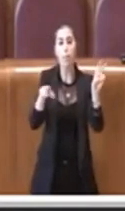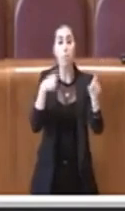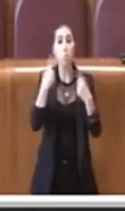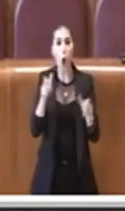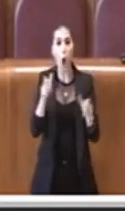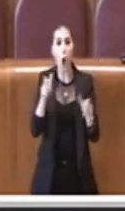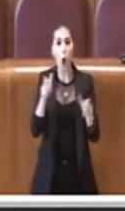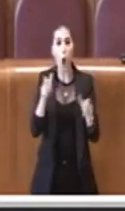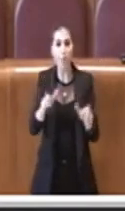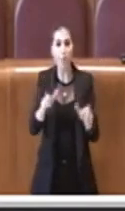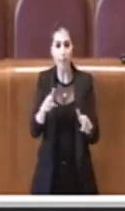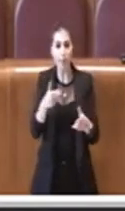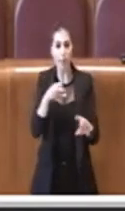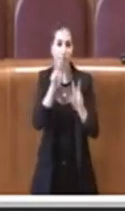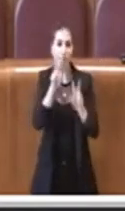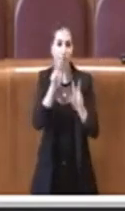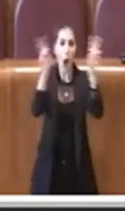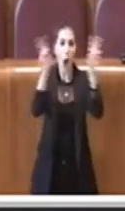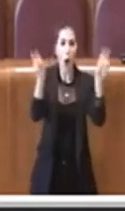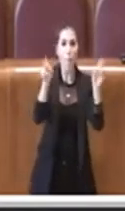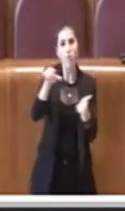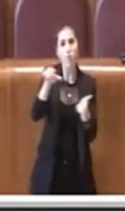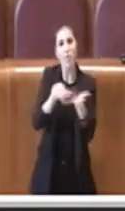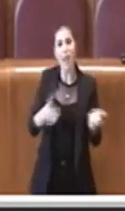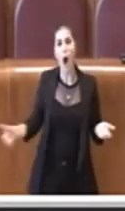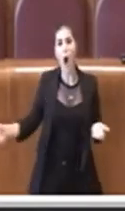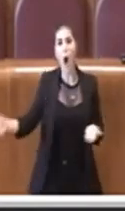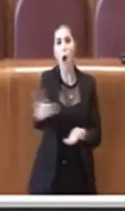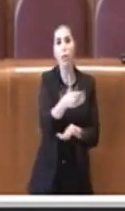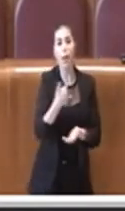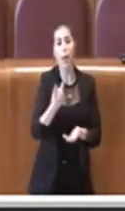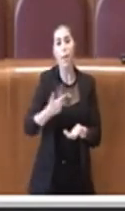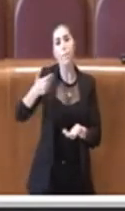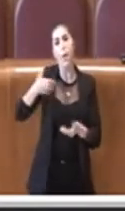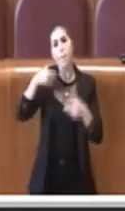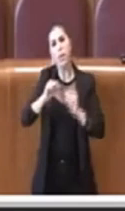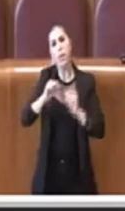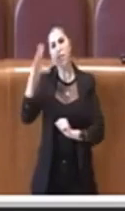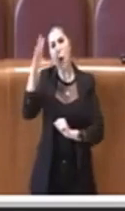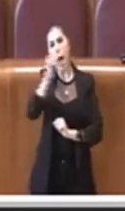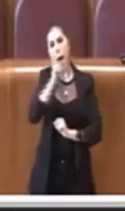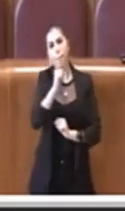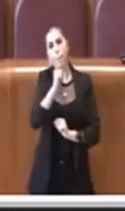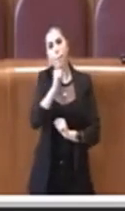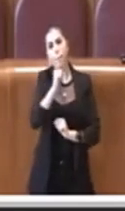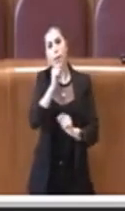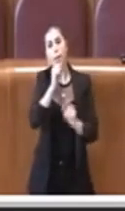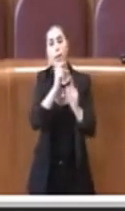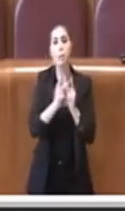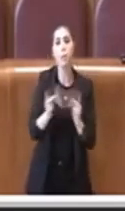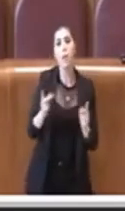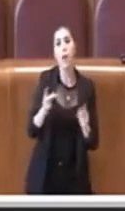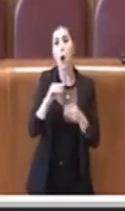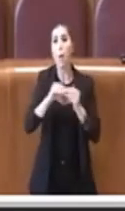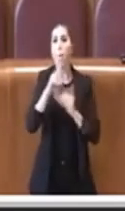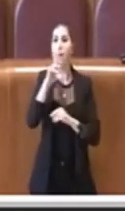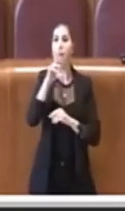di centri di raccolta. E potevo forse comprendere il